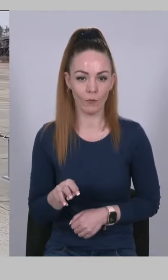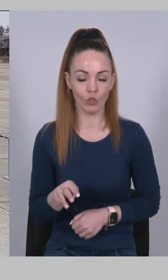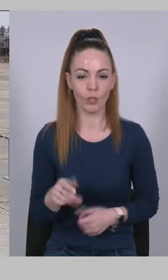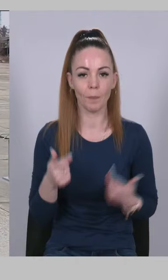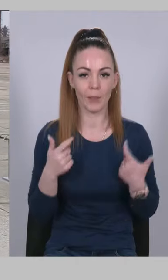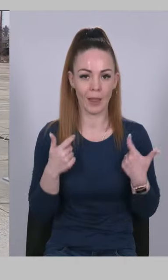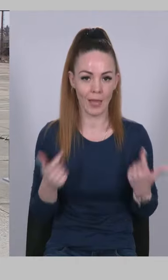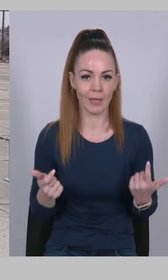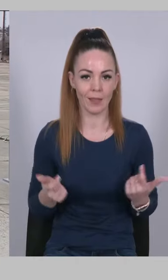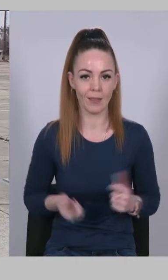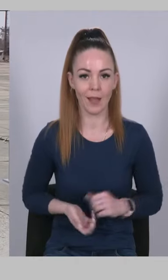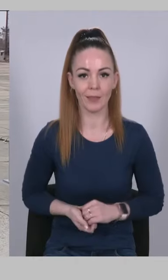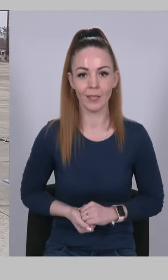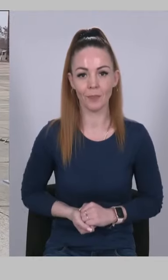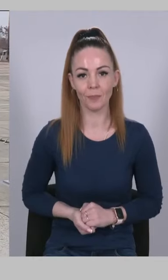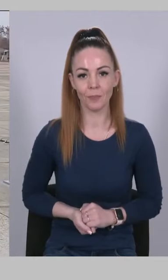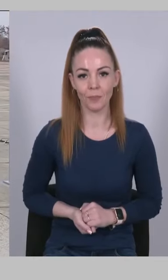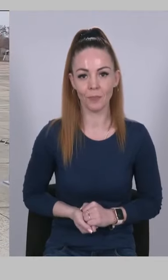лейтенанта.